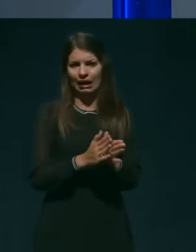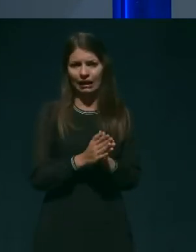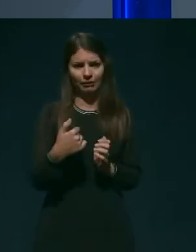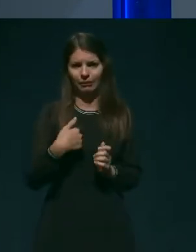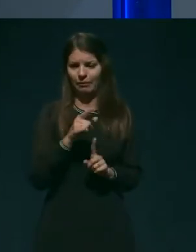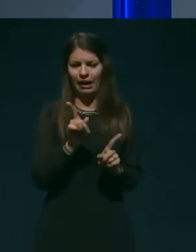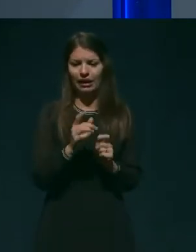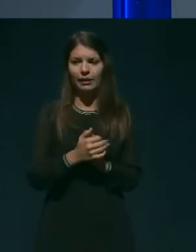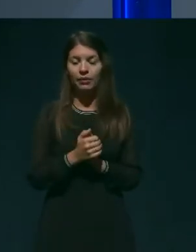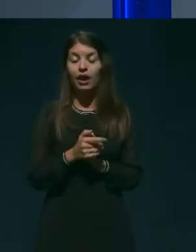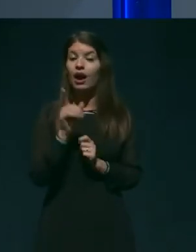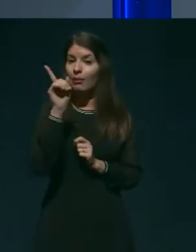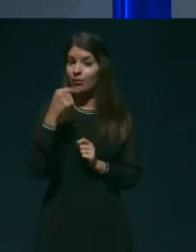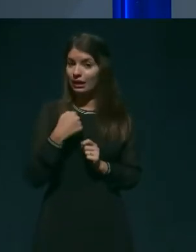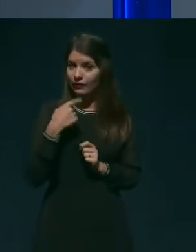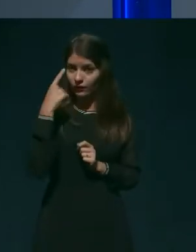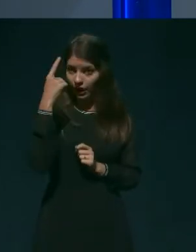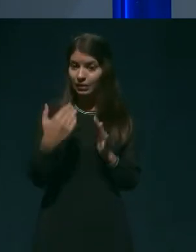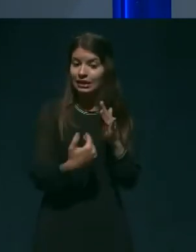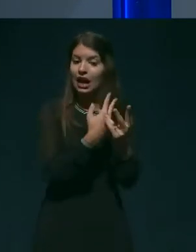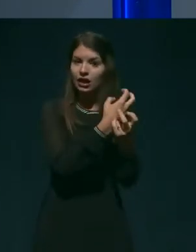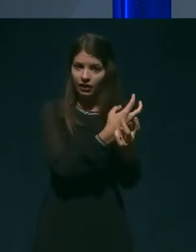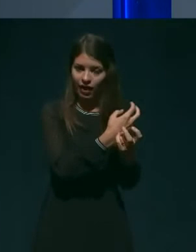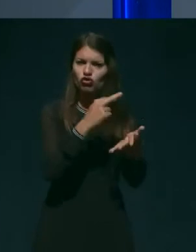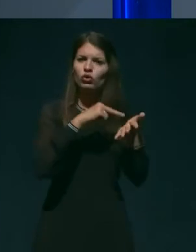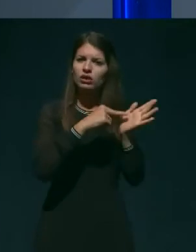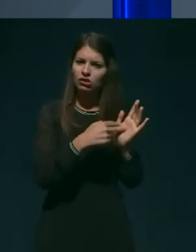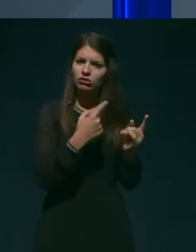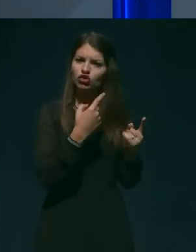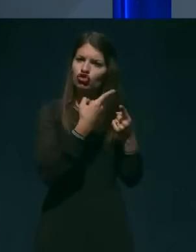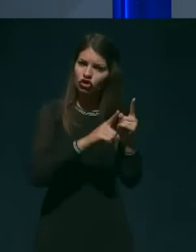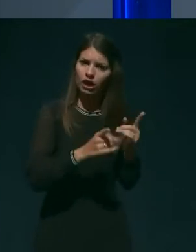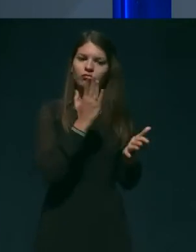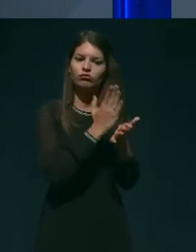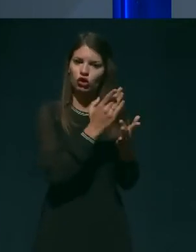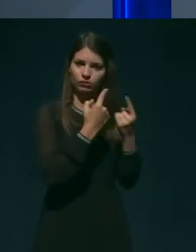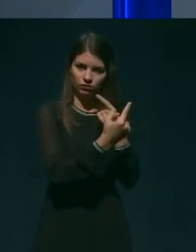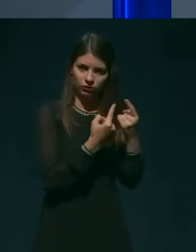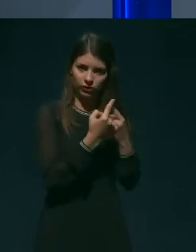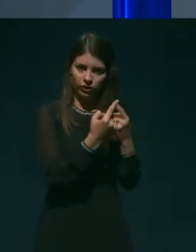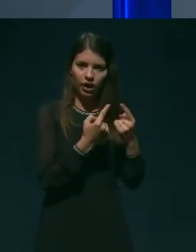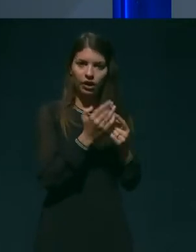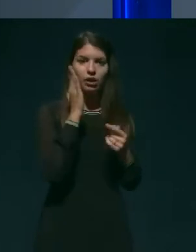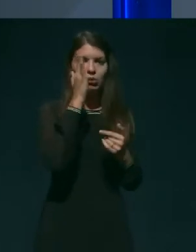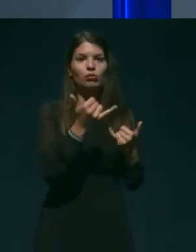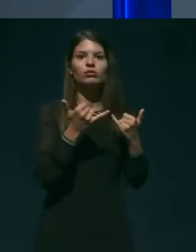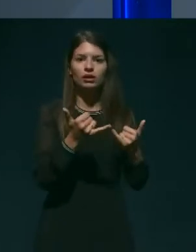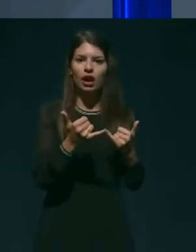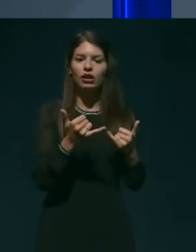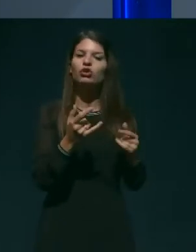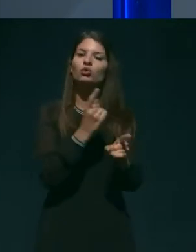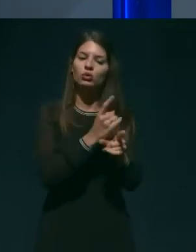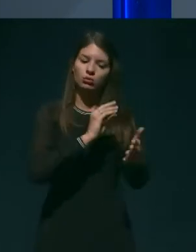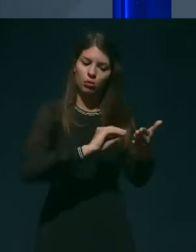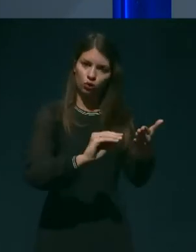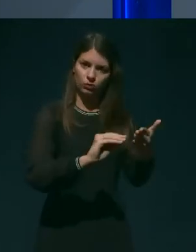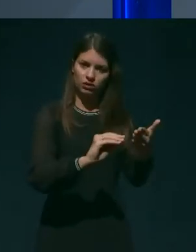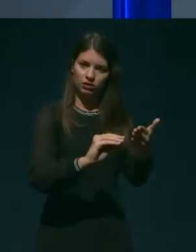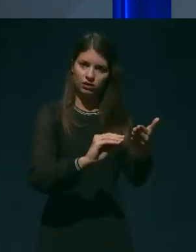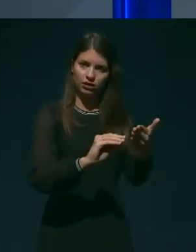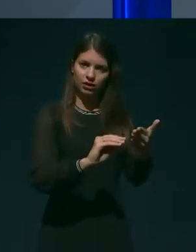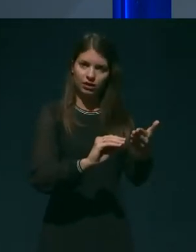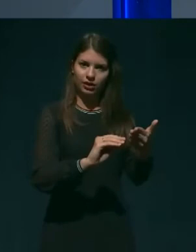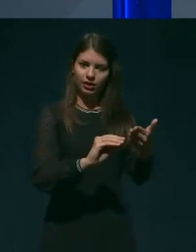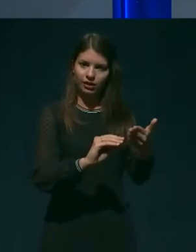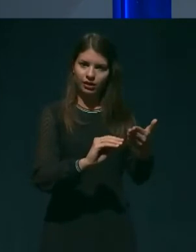je tehnični zgovor vzklajen, bo v kratkem tudi podpisan, tako da to imamo, bom rekla, po domače